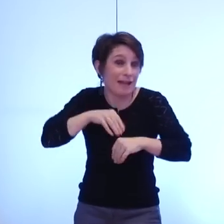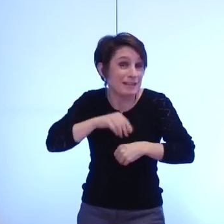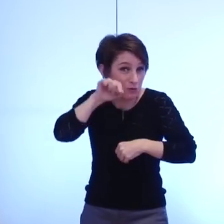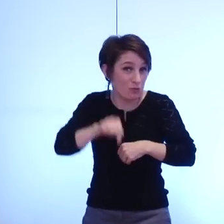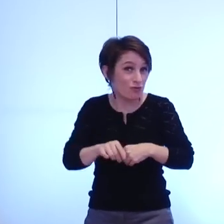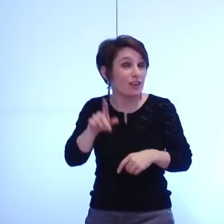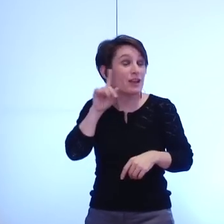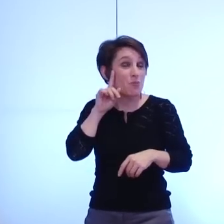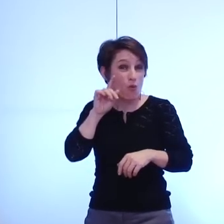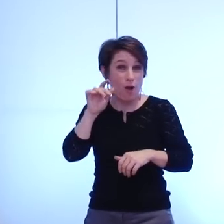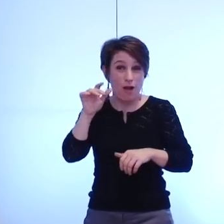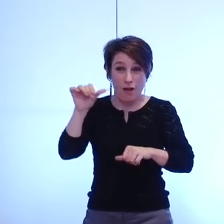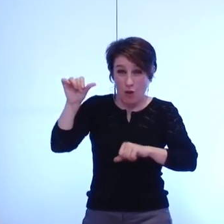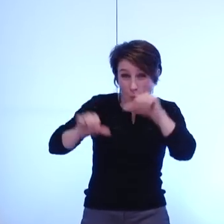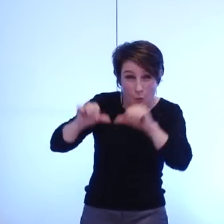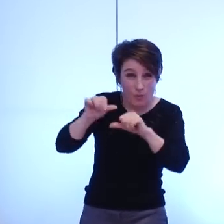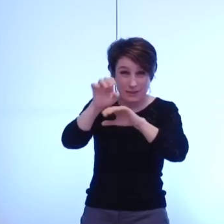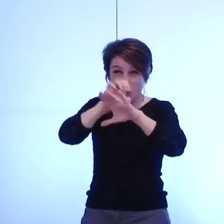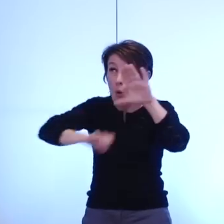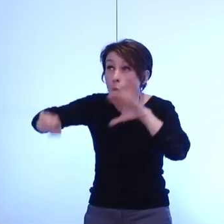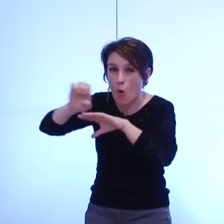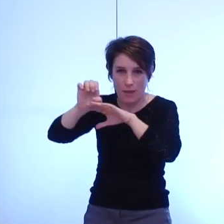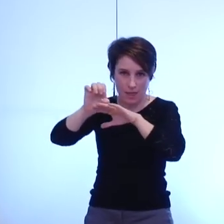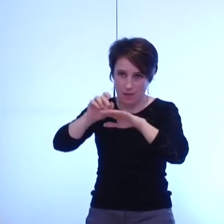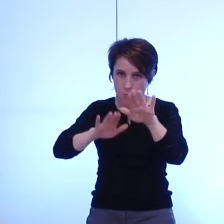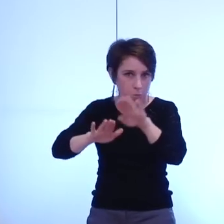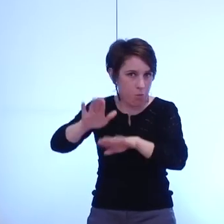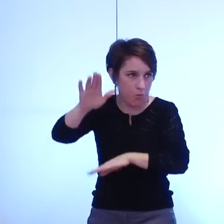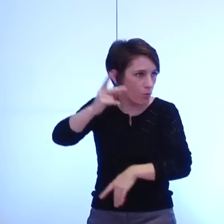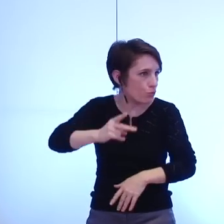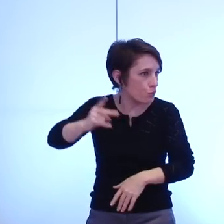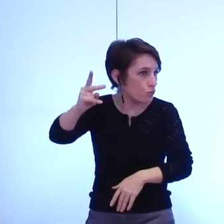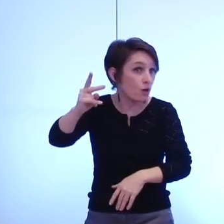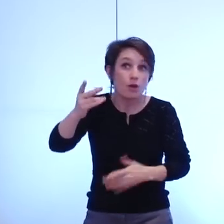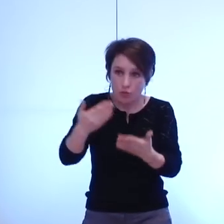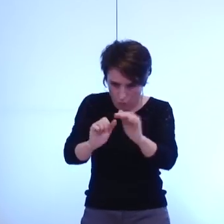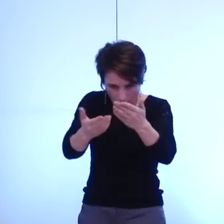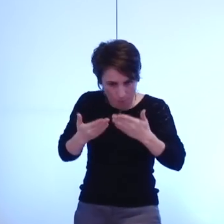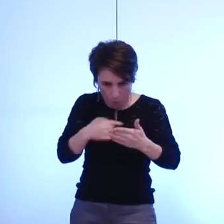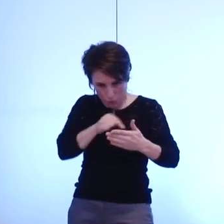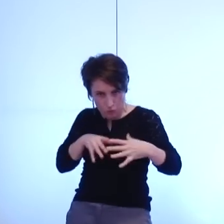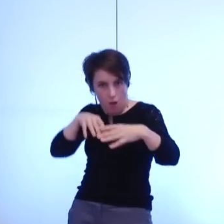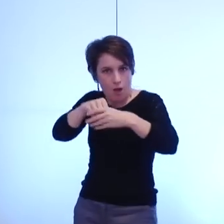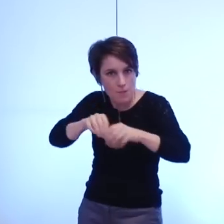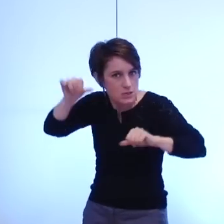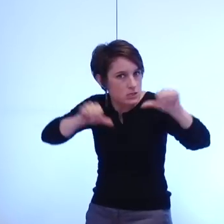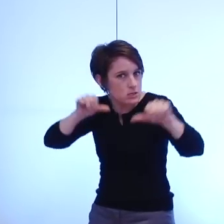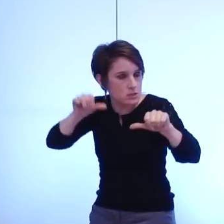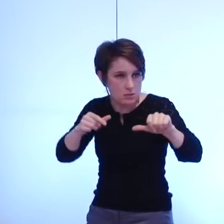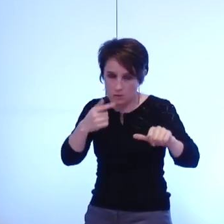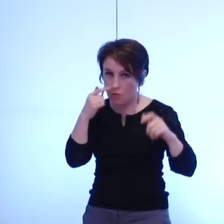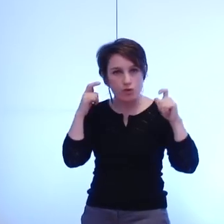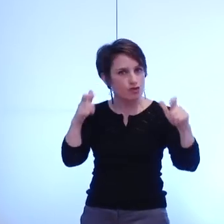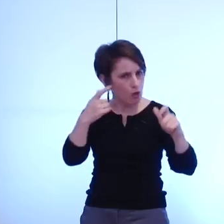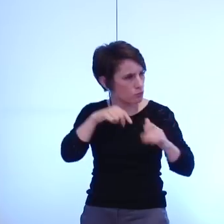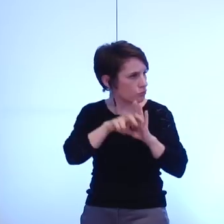mondiale de ces territoires ville est de plus en plus importante c'est donc une chance de voir que Grenoble ait pu y figurer